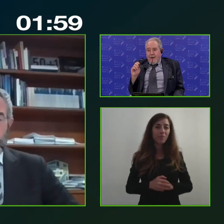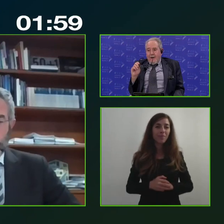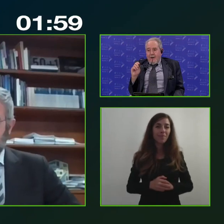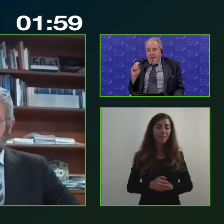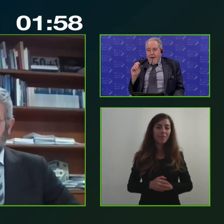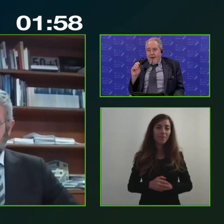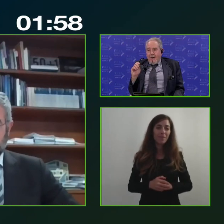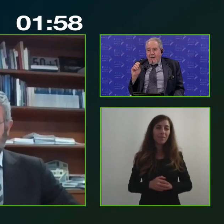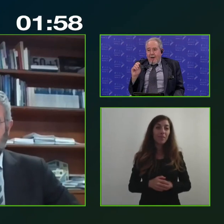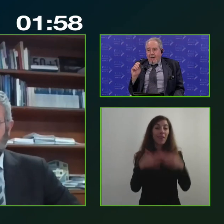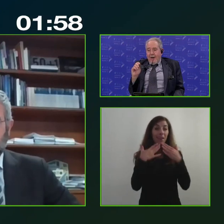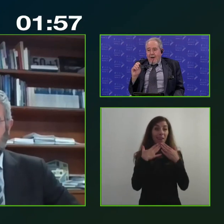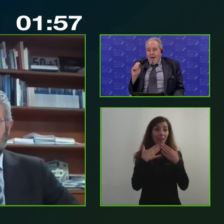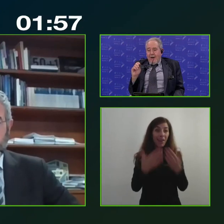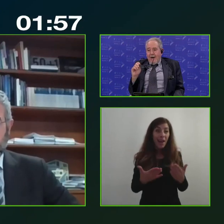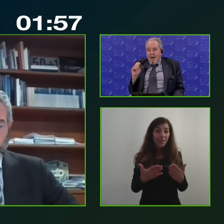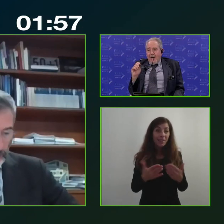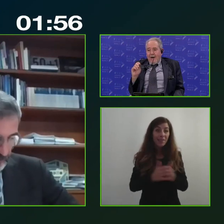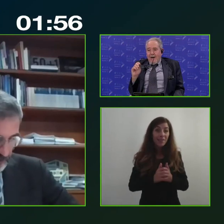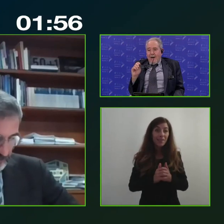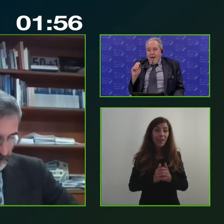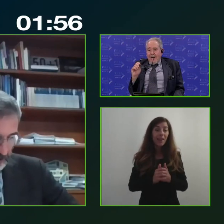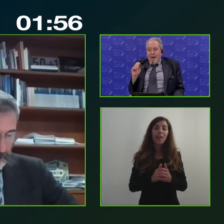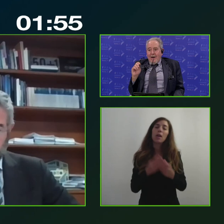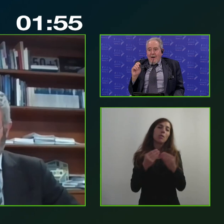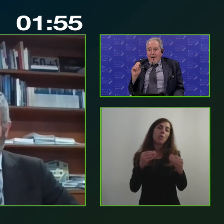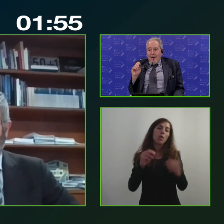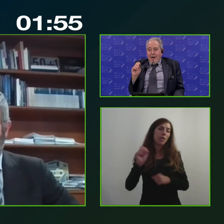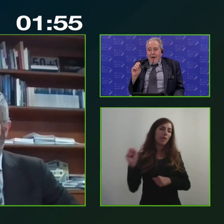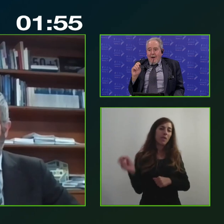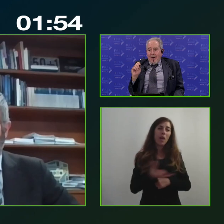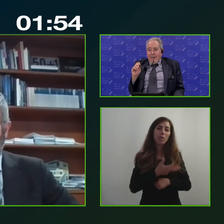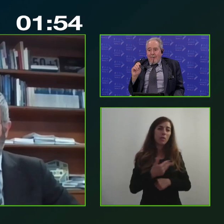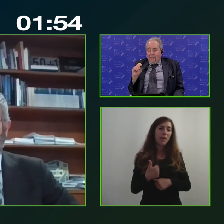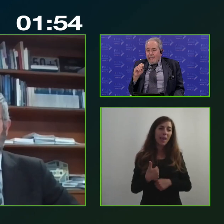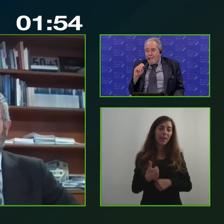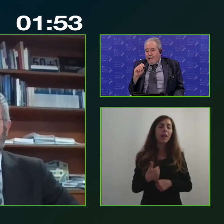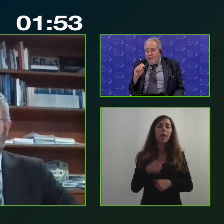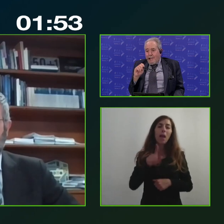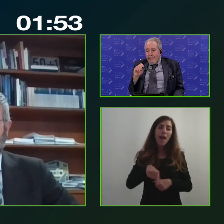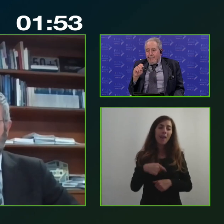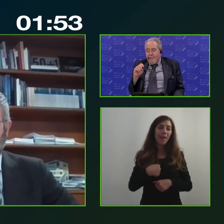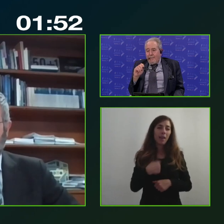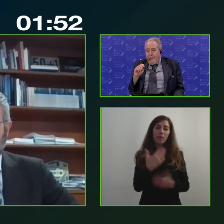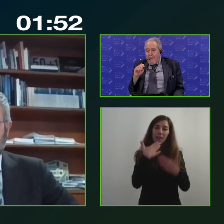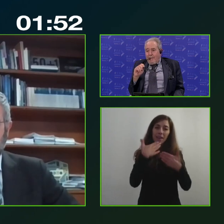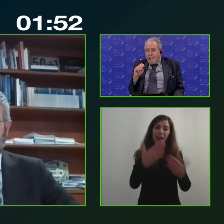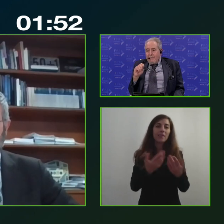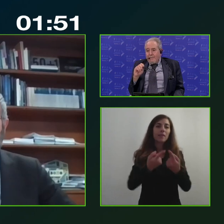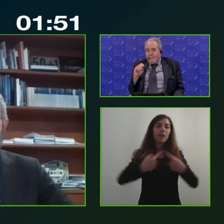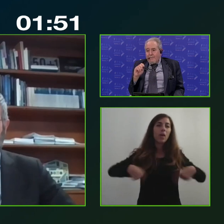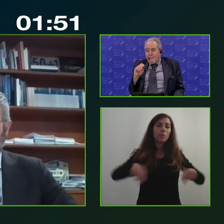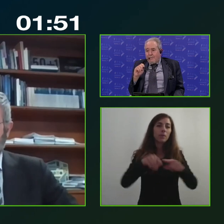grazie molto velocemente ringraziando anch'io la Commissione europea